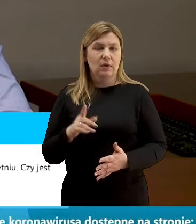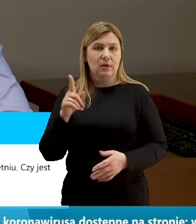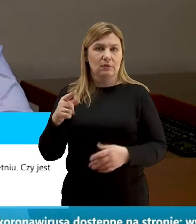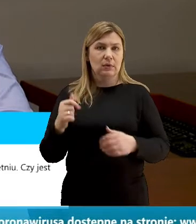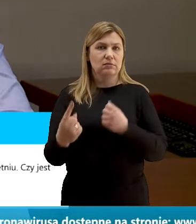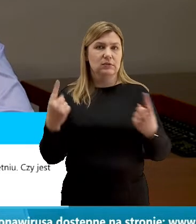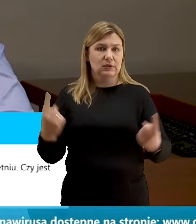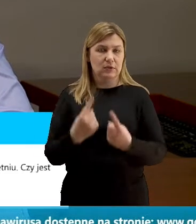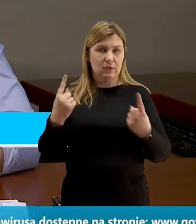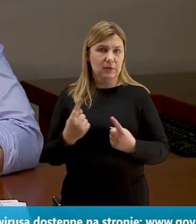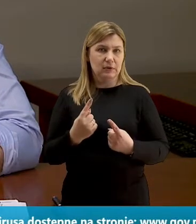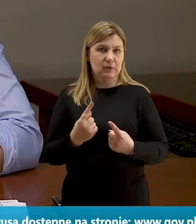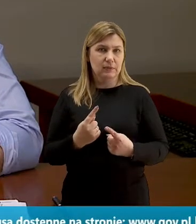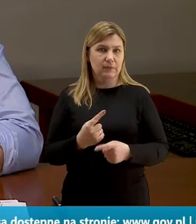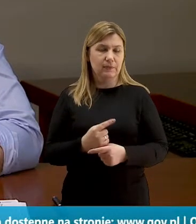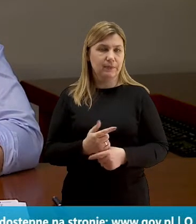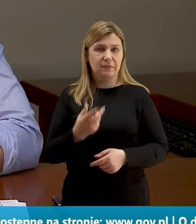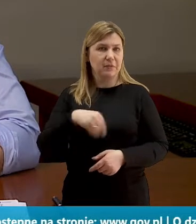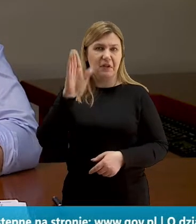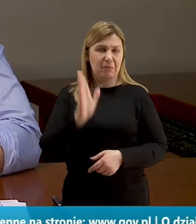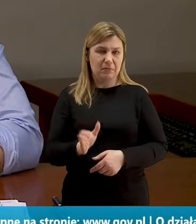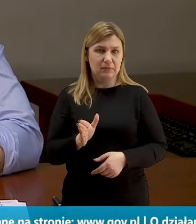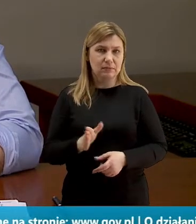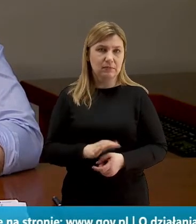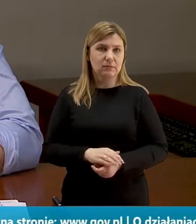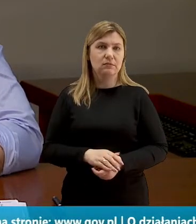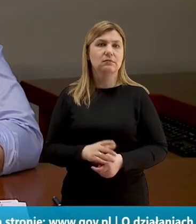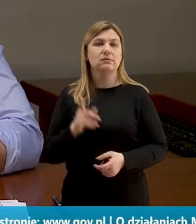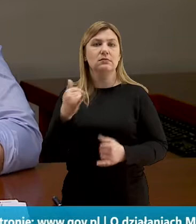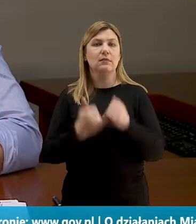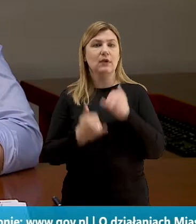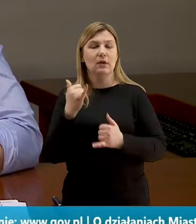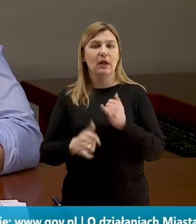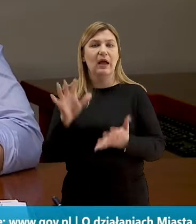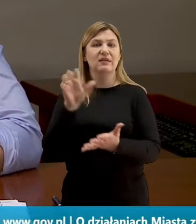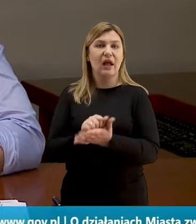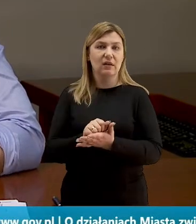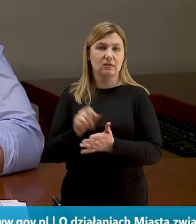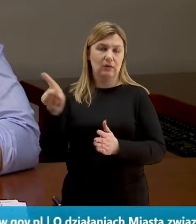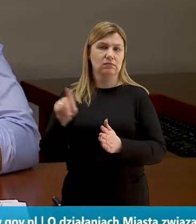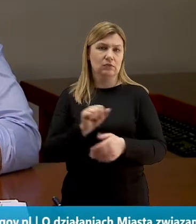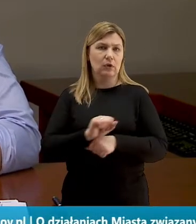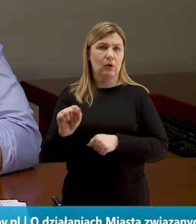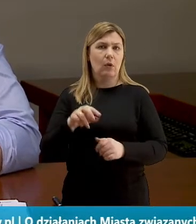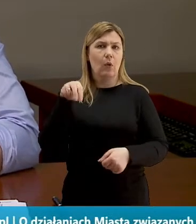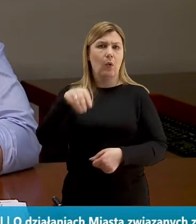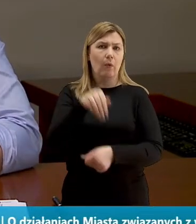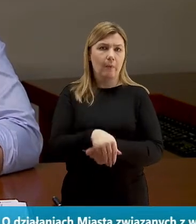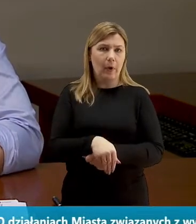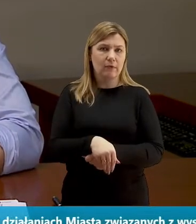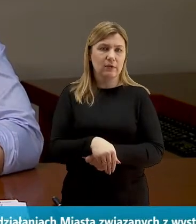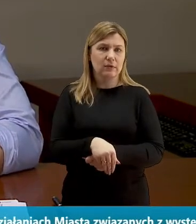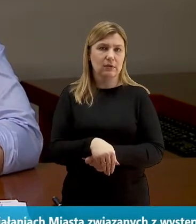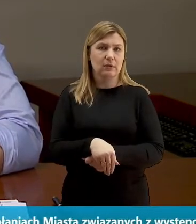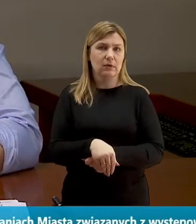nie odbędą. Natomiast oczywiście kwestie zaliczek regulują umowy i